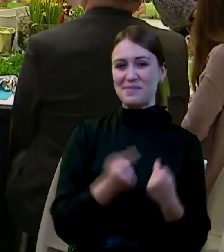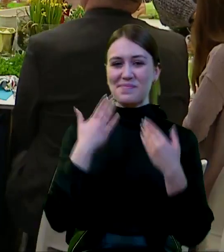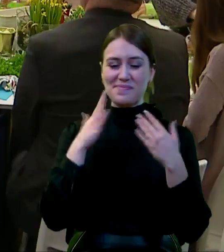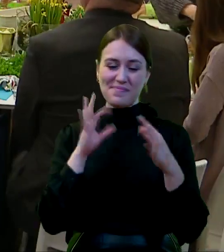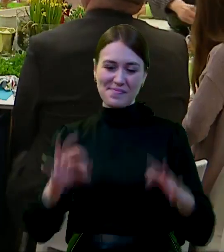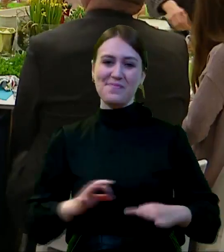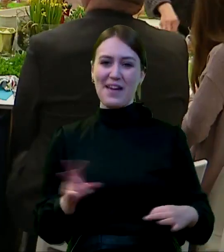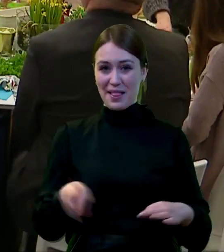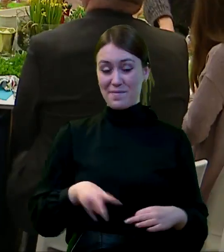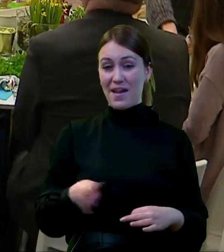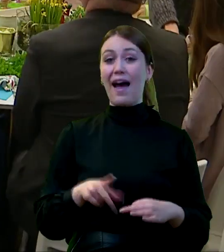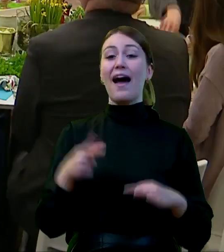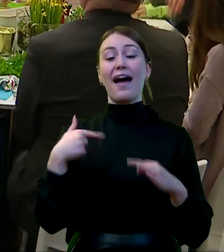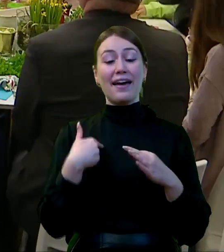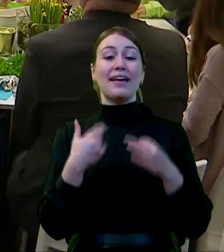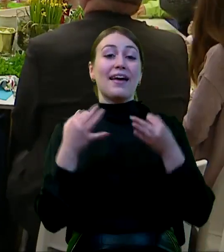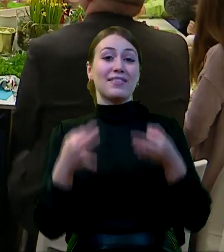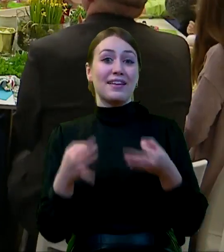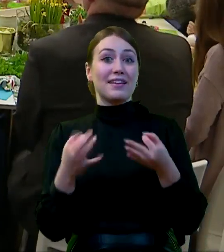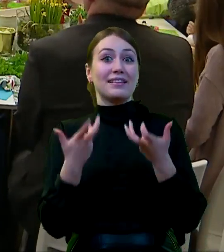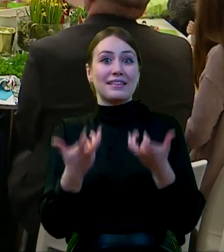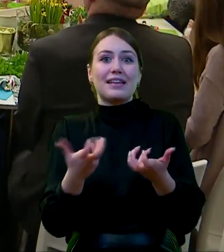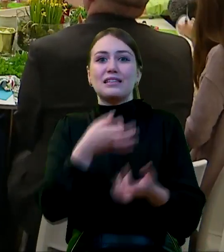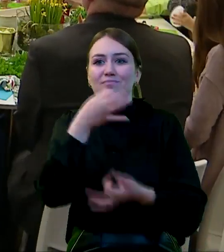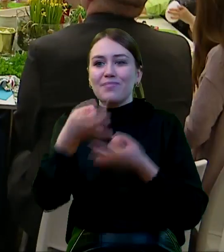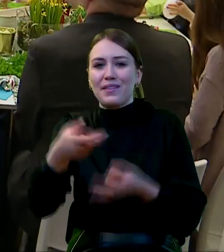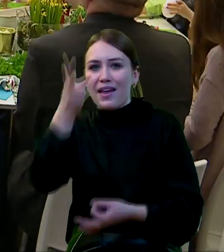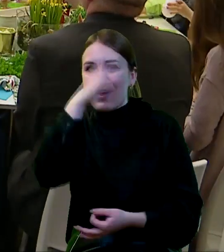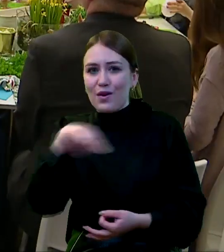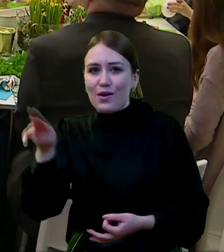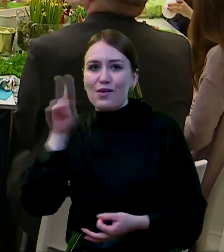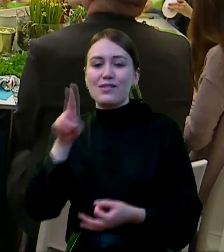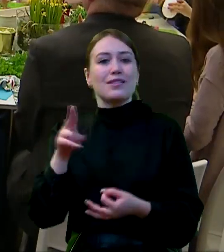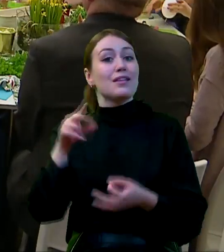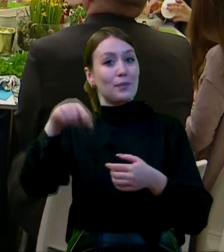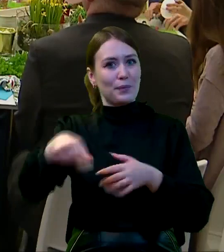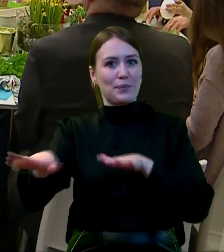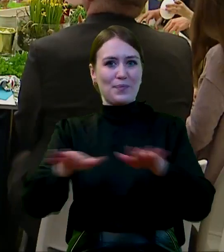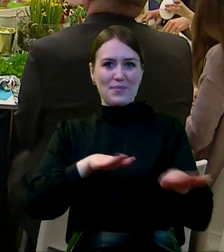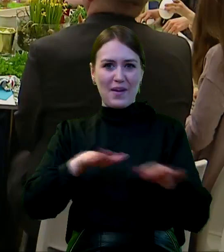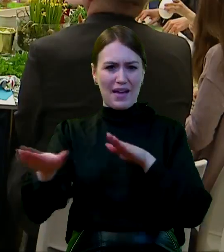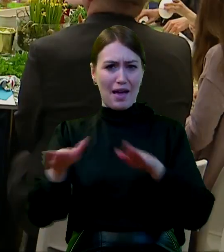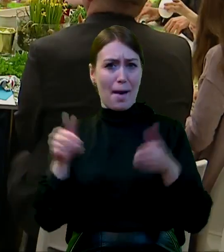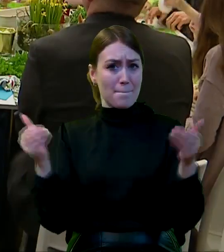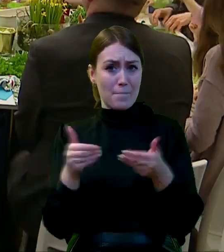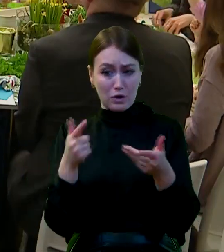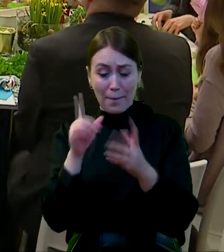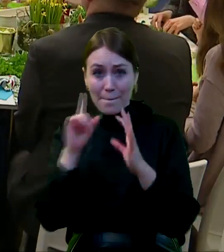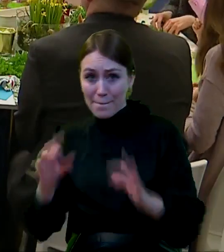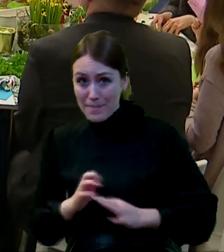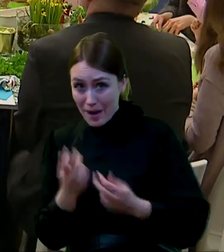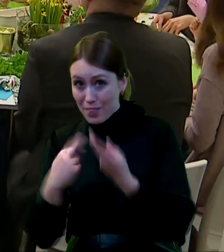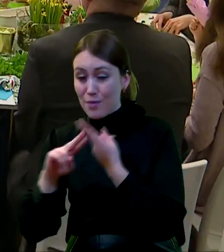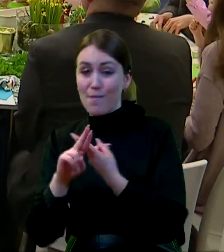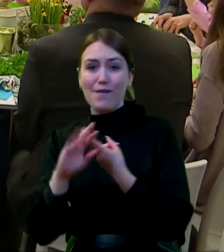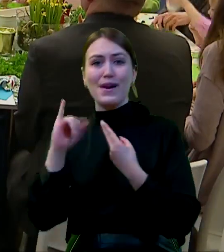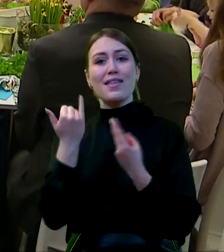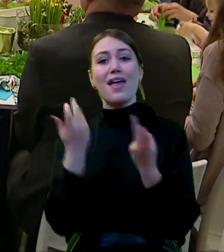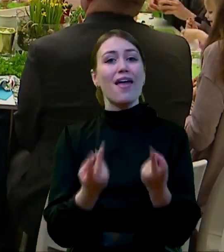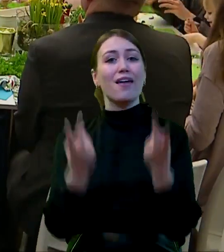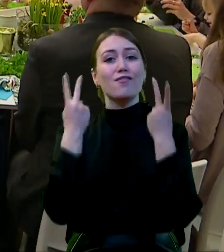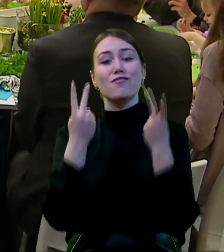panie minister. A ja pozwolę sobie zapytać rodziców obecnych tu na sali. Może pani odpowie na pytanie, jak ważne